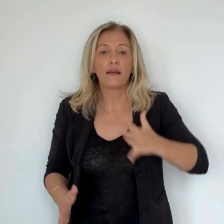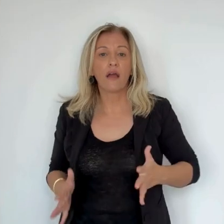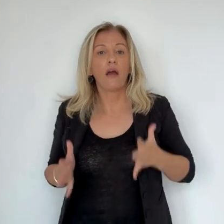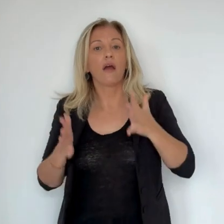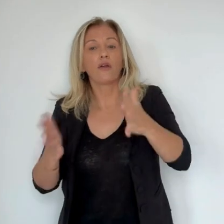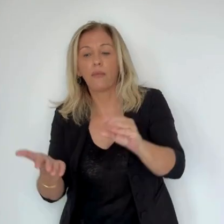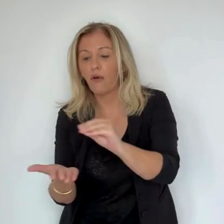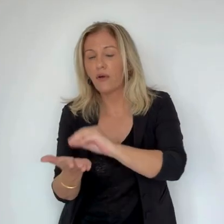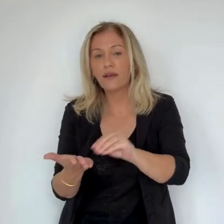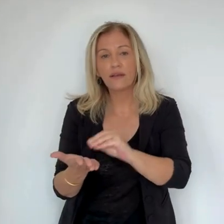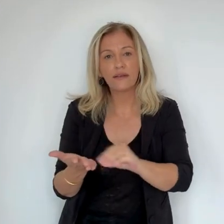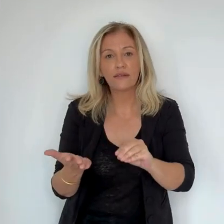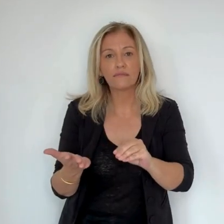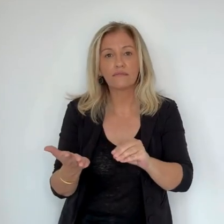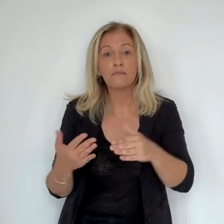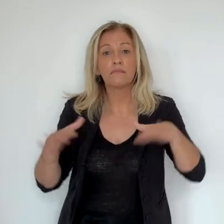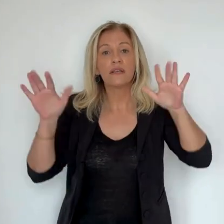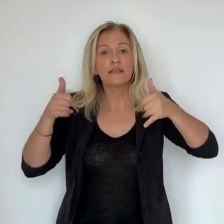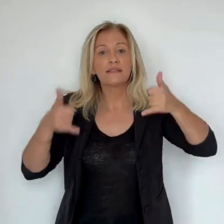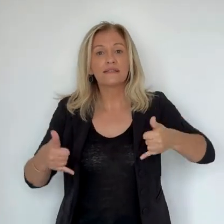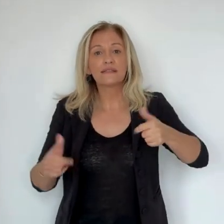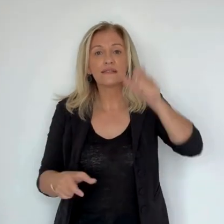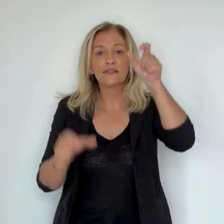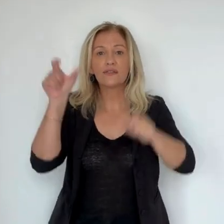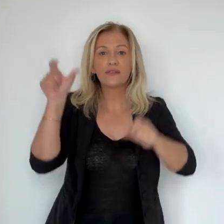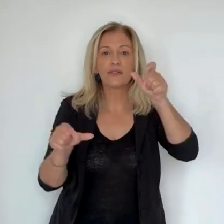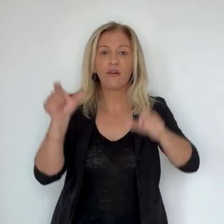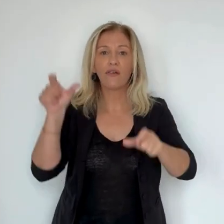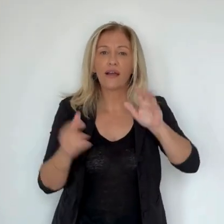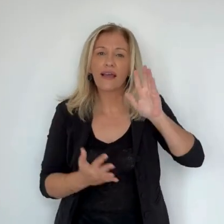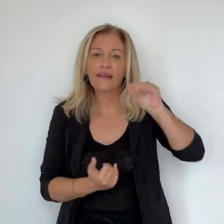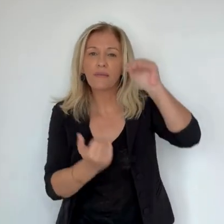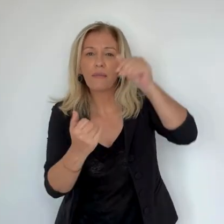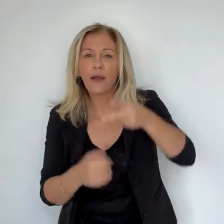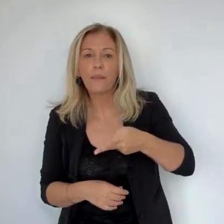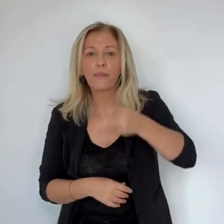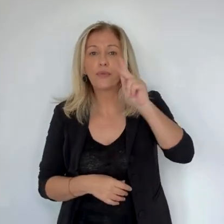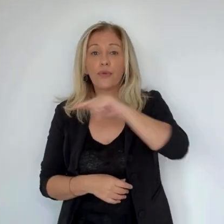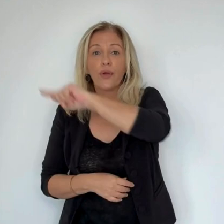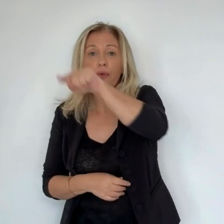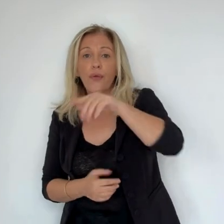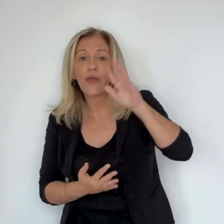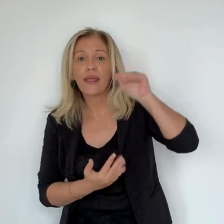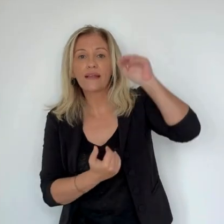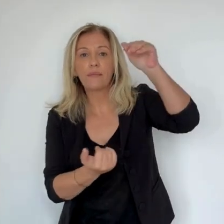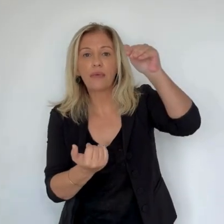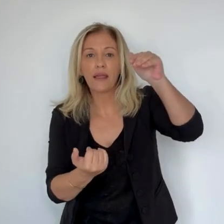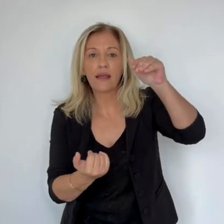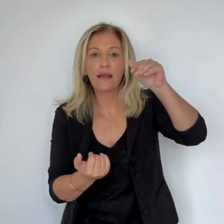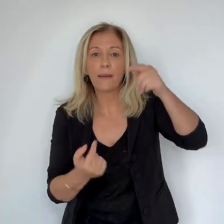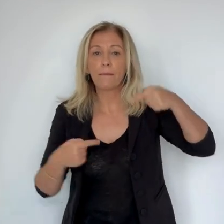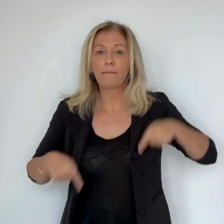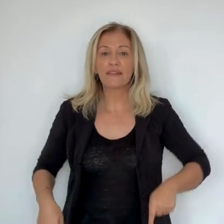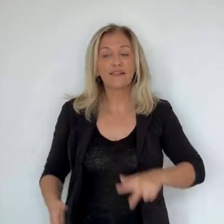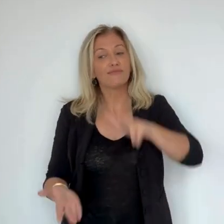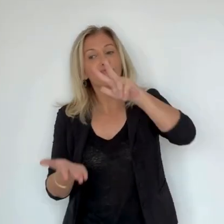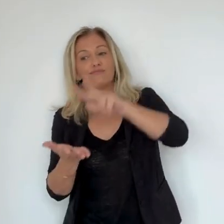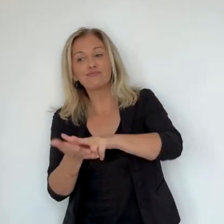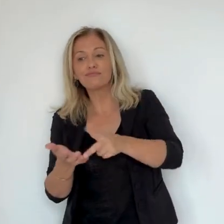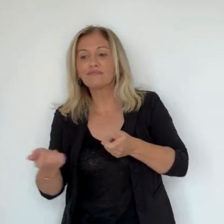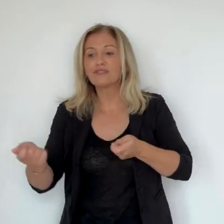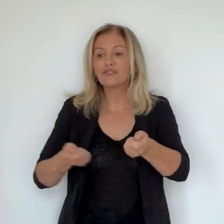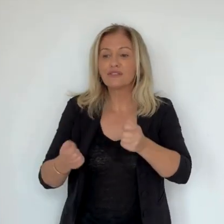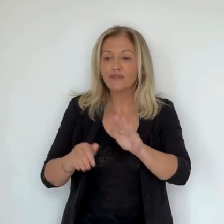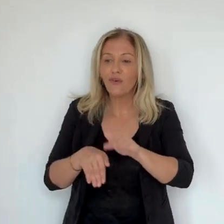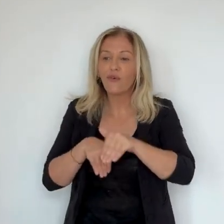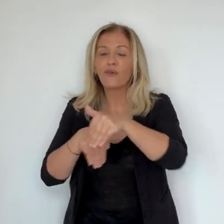encore et que la ministre certifie que la gestion des ports et aéroports insulaires restera bien à la main et à la charge de la Chambre de commerce